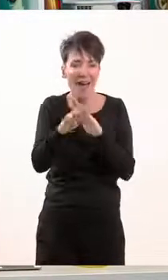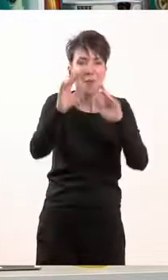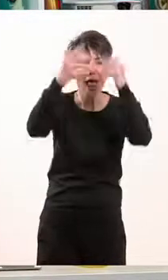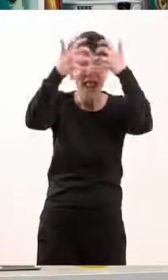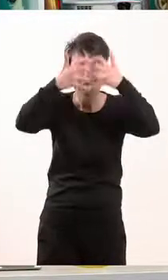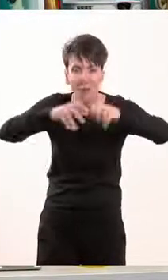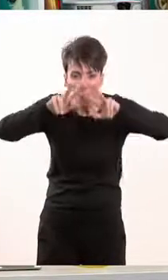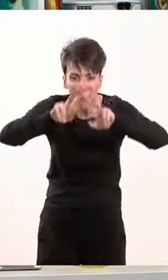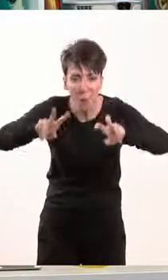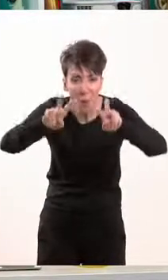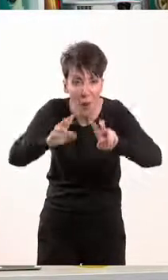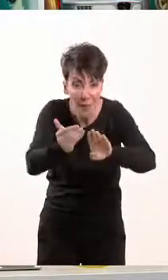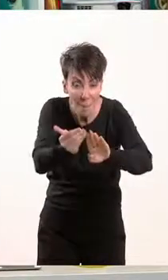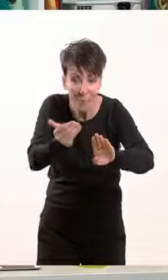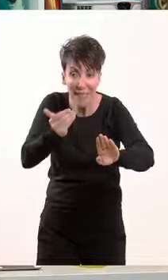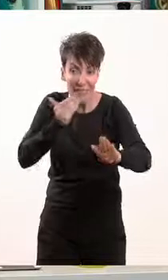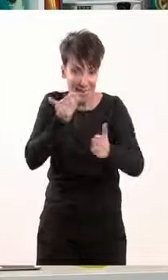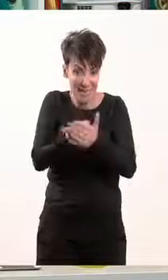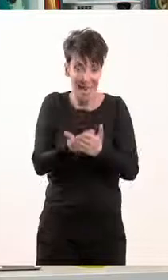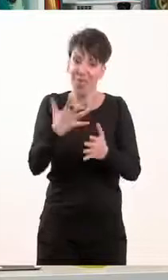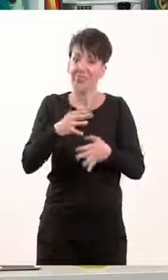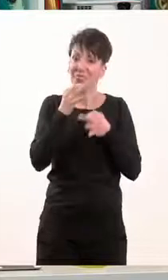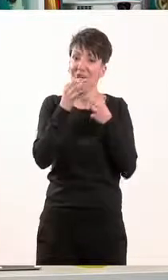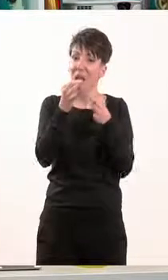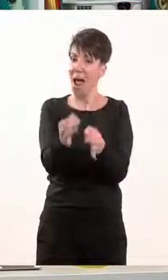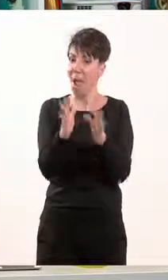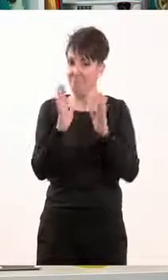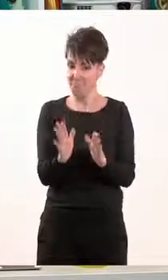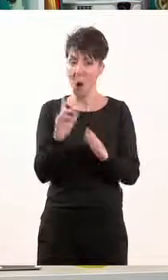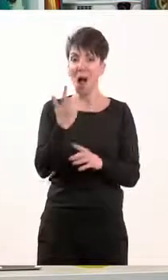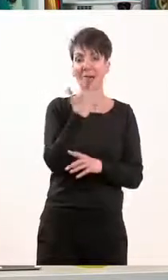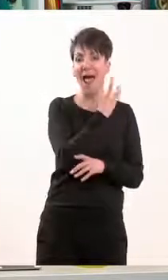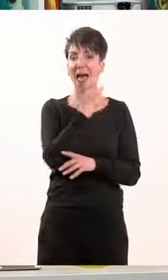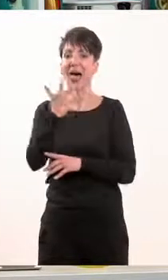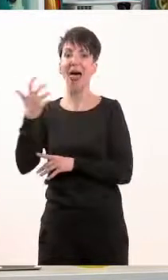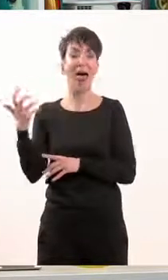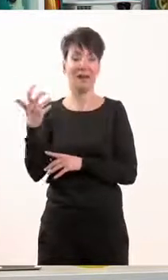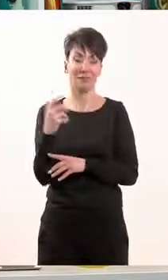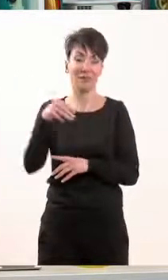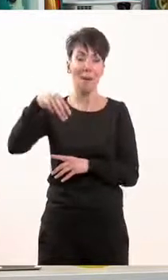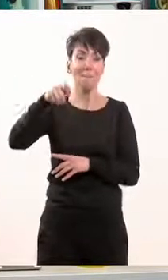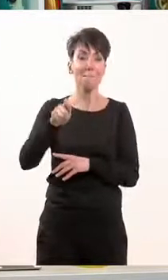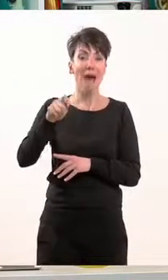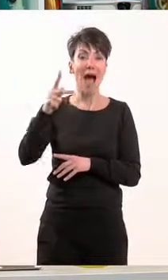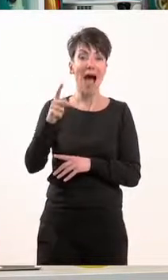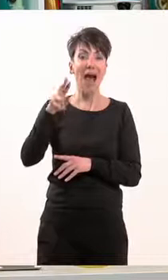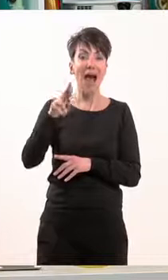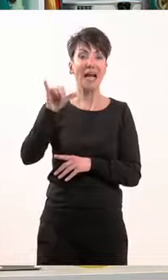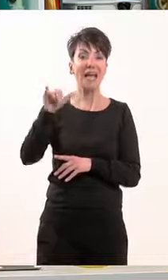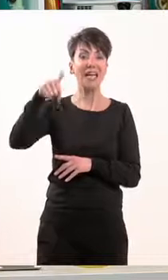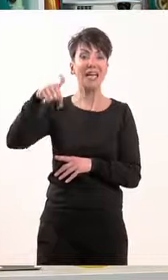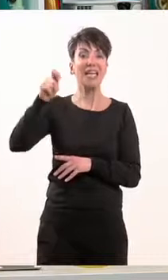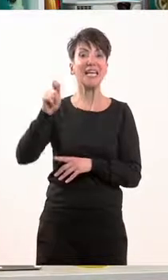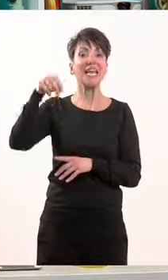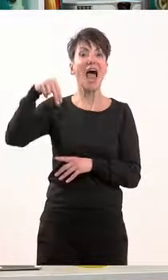κρατικής εξουσίας και στο Ελληνικό Σύνταγμα, θέλω να σας παραθέσω τη φράση του Μακρυγιάννη, αυτού του